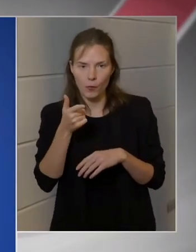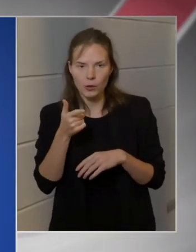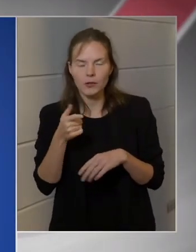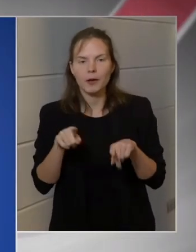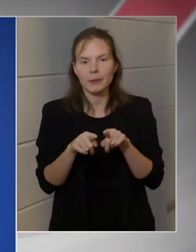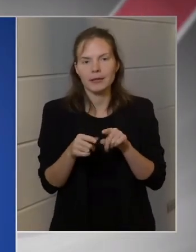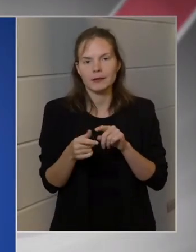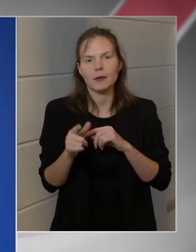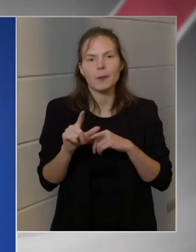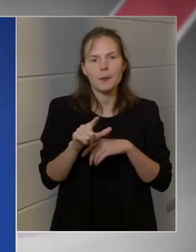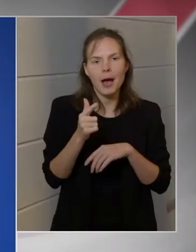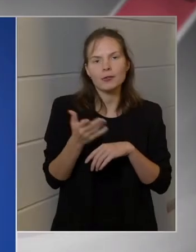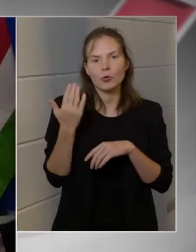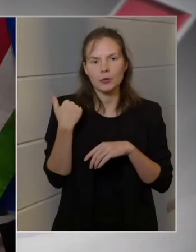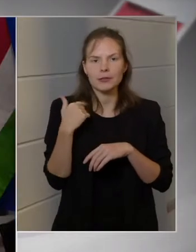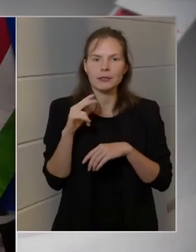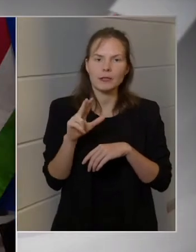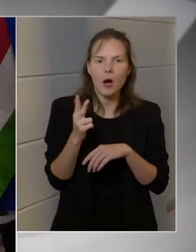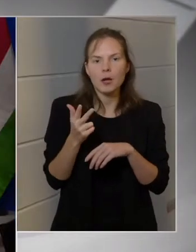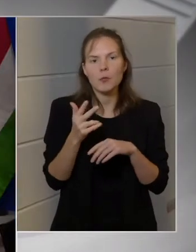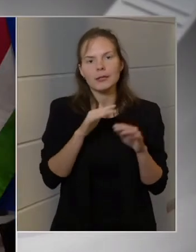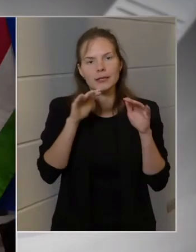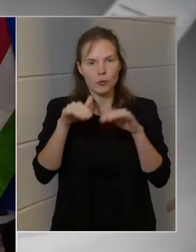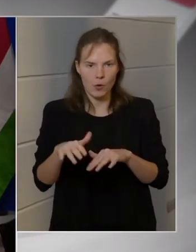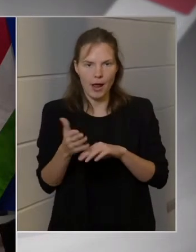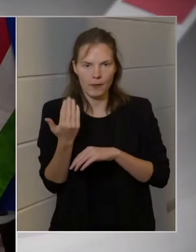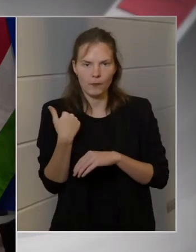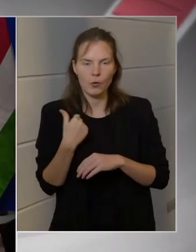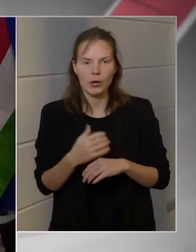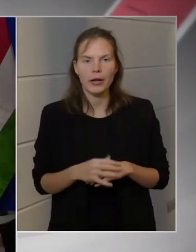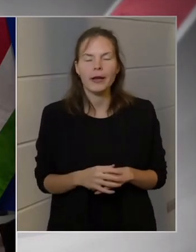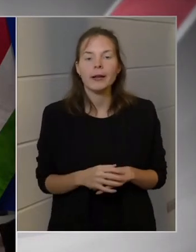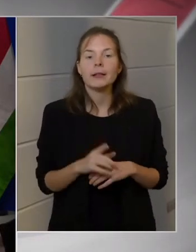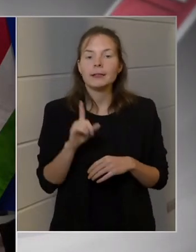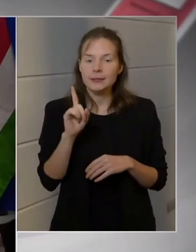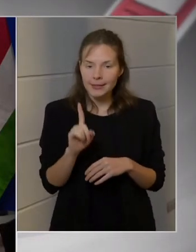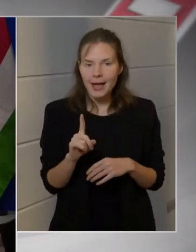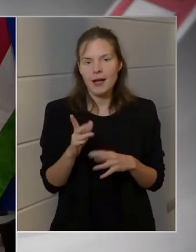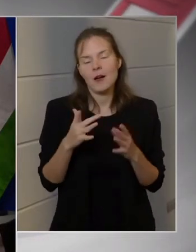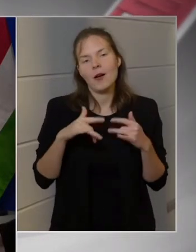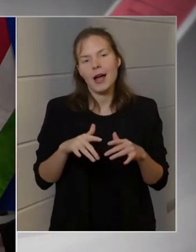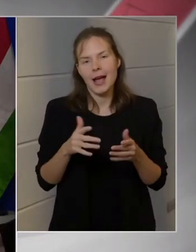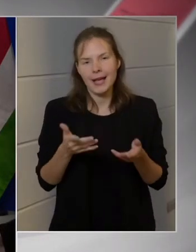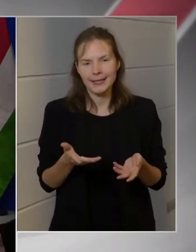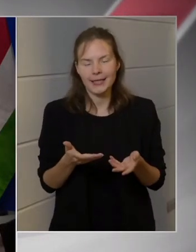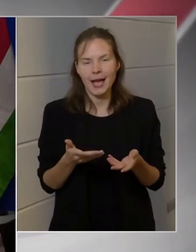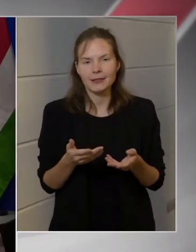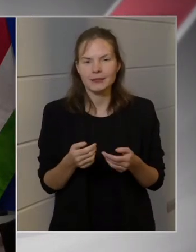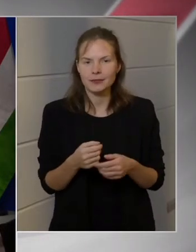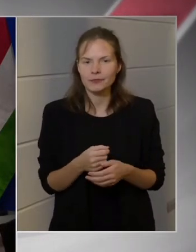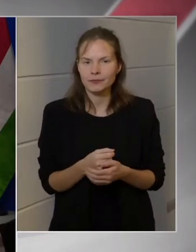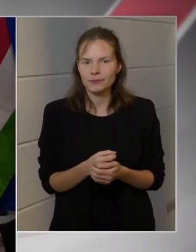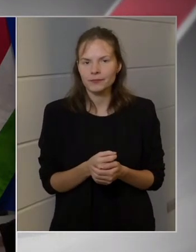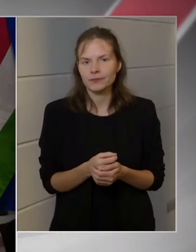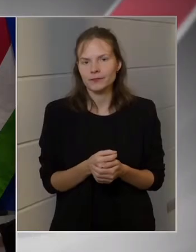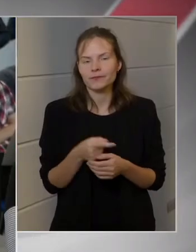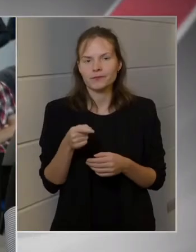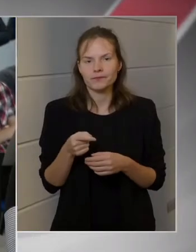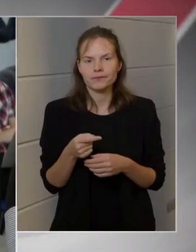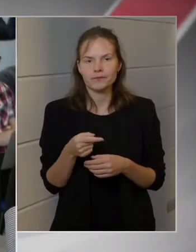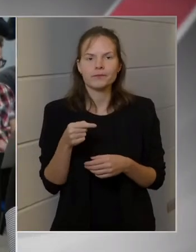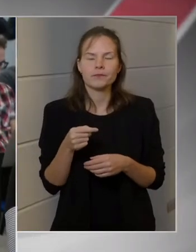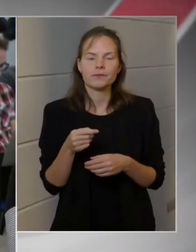második vagy harmadik hullám során életüket vesztették. De ettől még a helyzet intézkedéseket